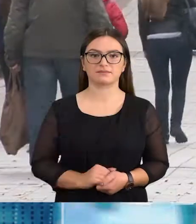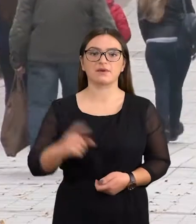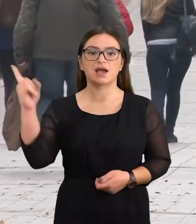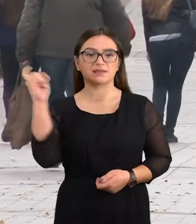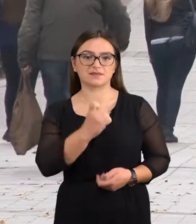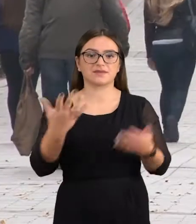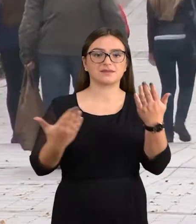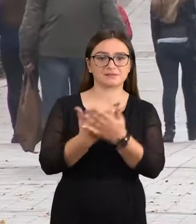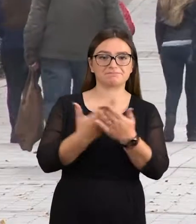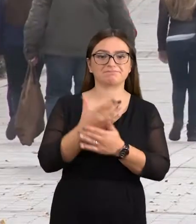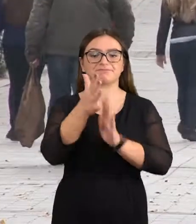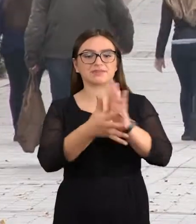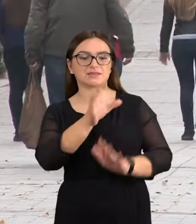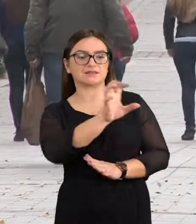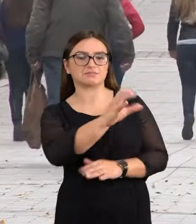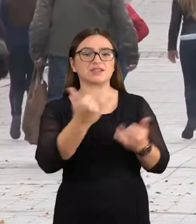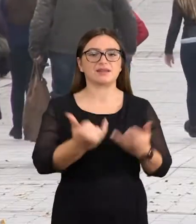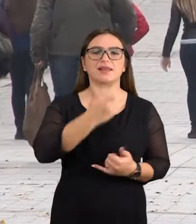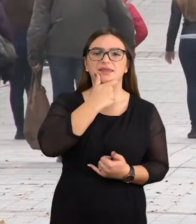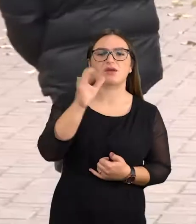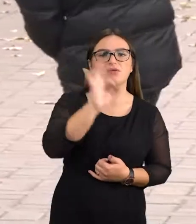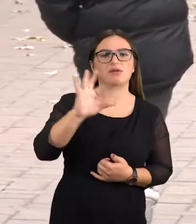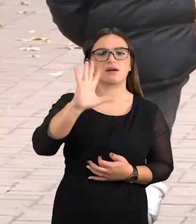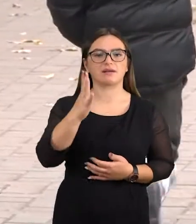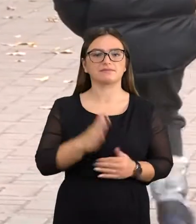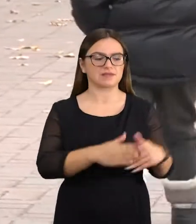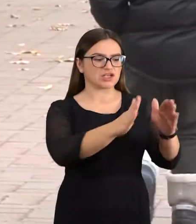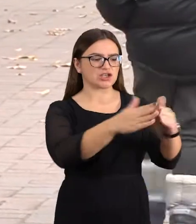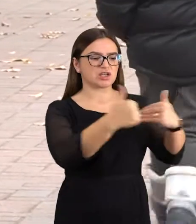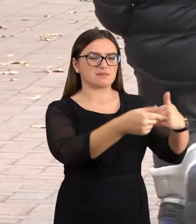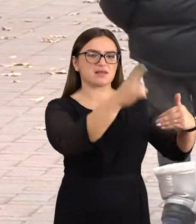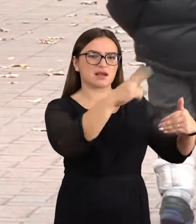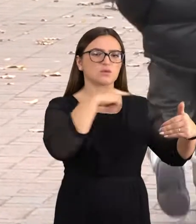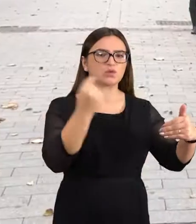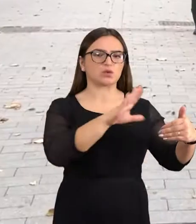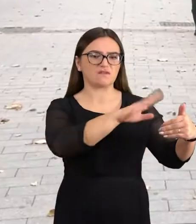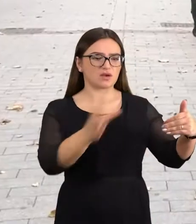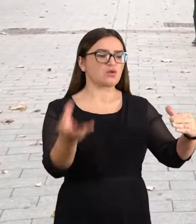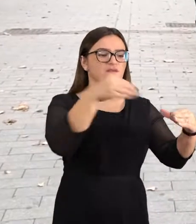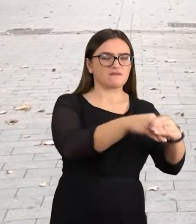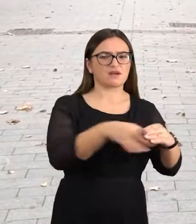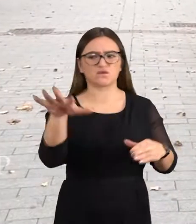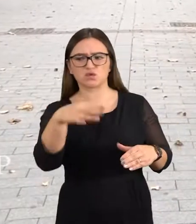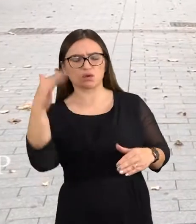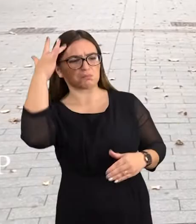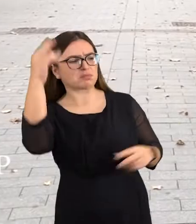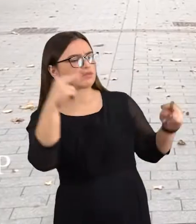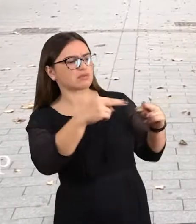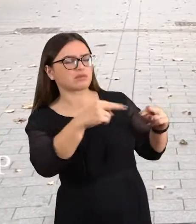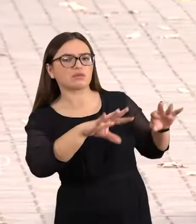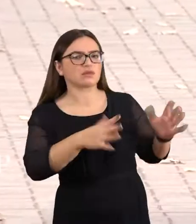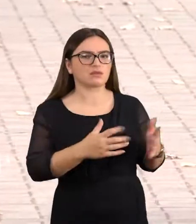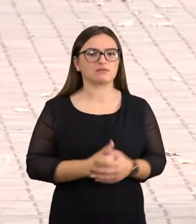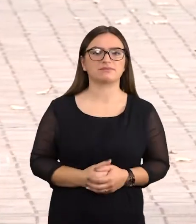Eterija laida savaitės aktualijoje suvertimų įgestų kalba. Šiandien laidoje matysite visuomenės nuomonė, kas